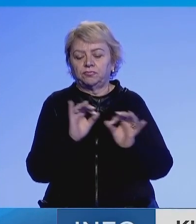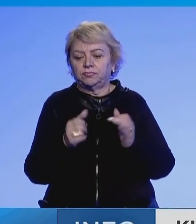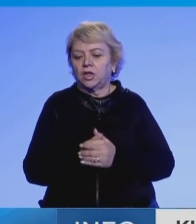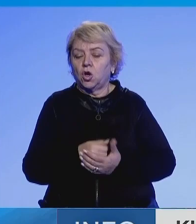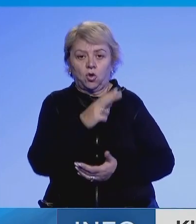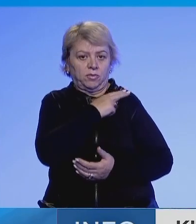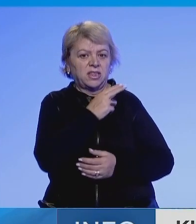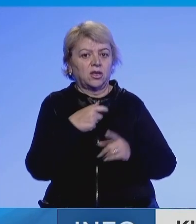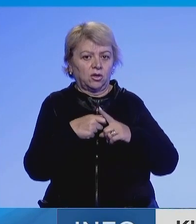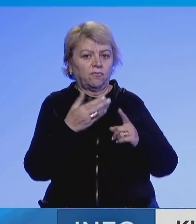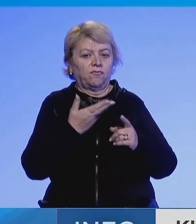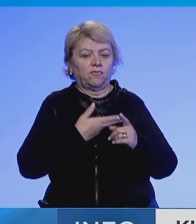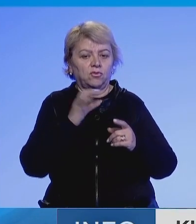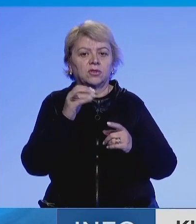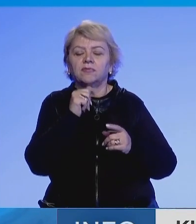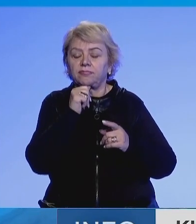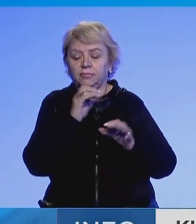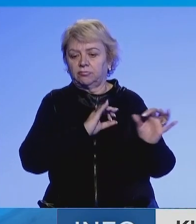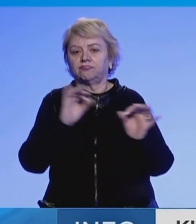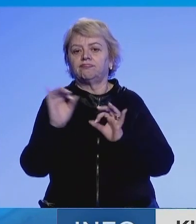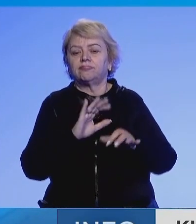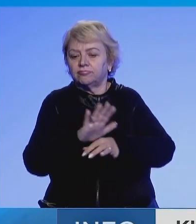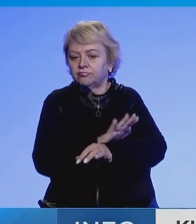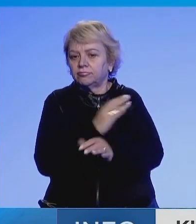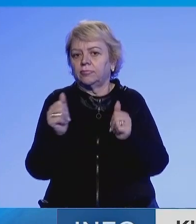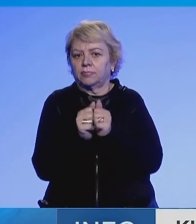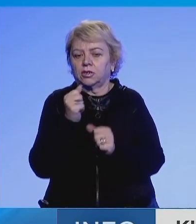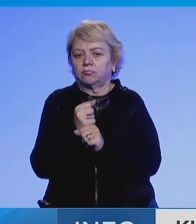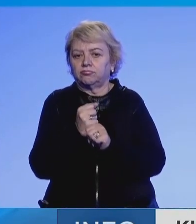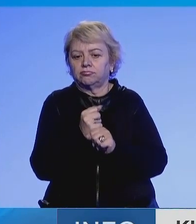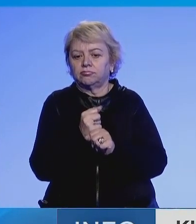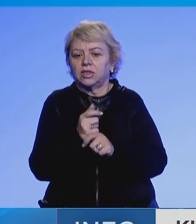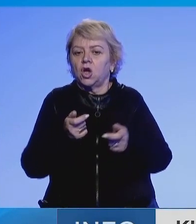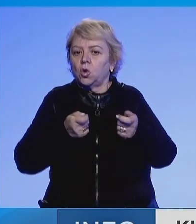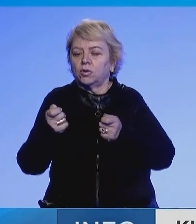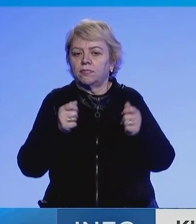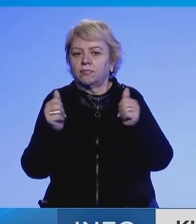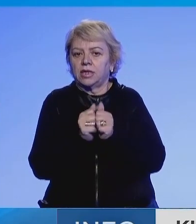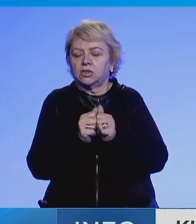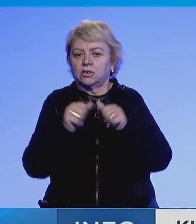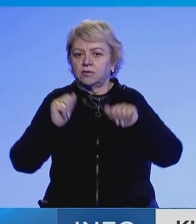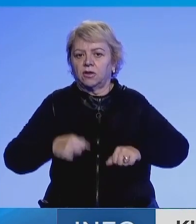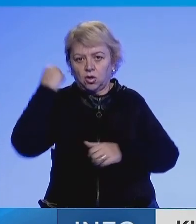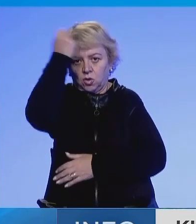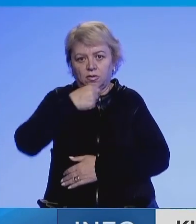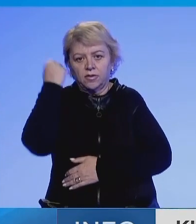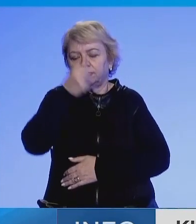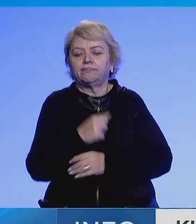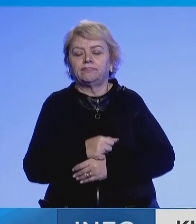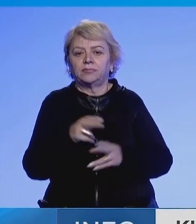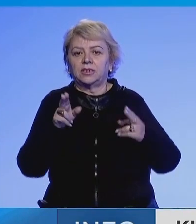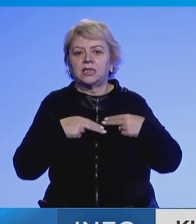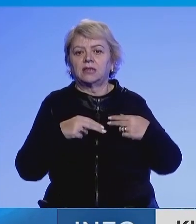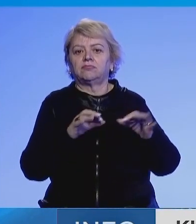komandantë i Këforit shpreju për kushtimin dhe katishmërin për bashkëpunim dhe koordinim e qeverin e Kosovës dhe me institucionet vartësit e